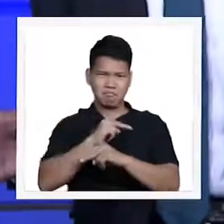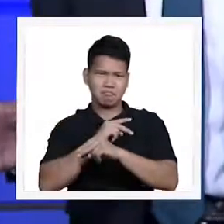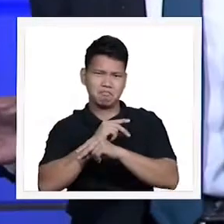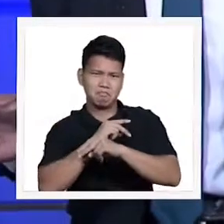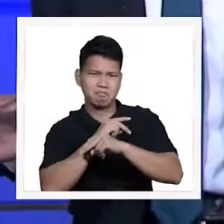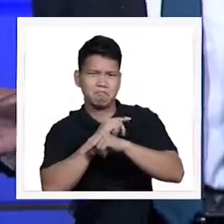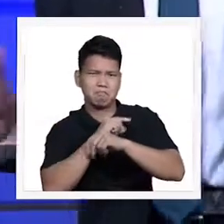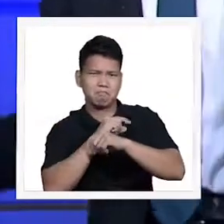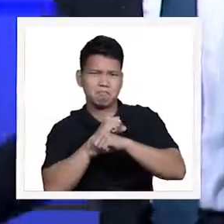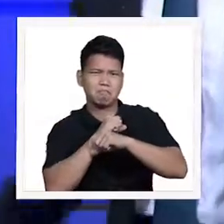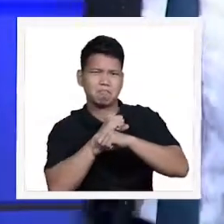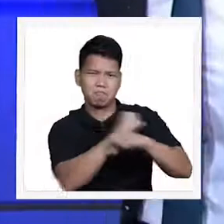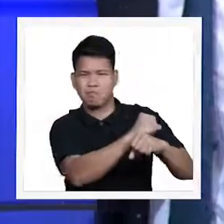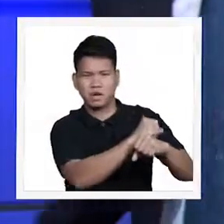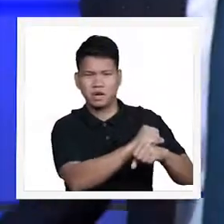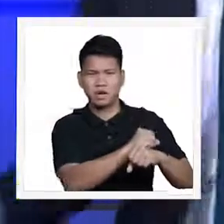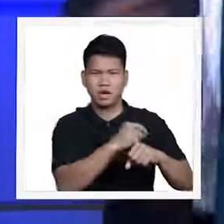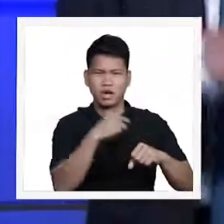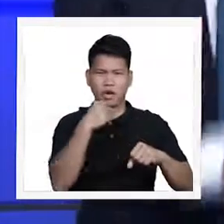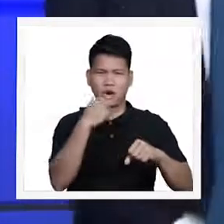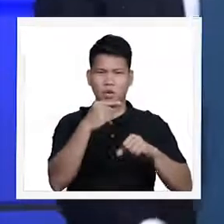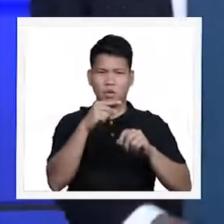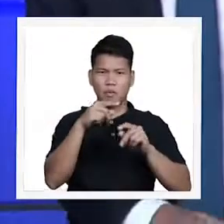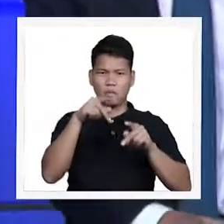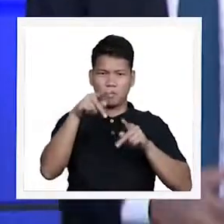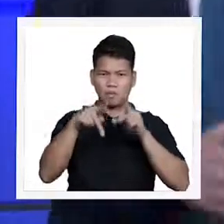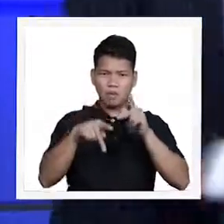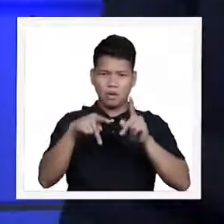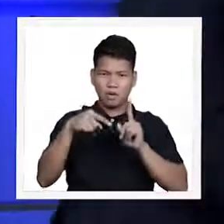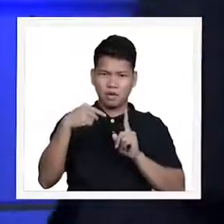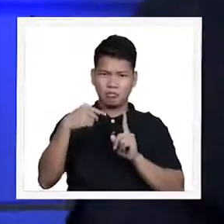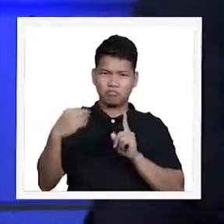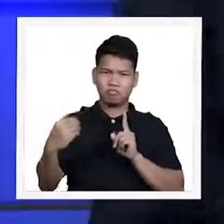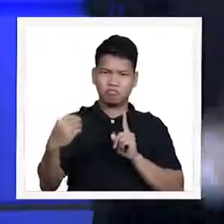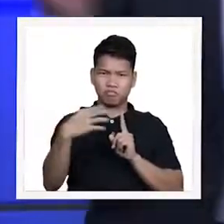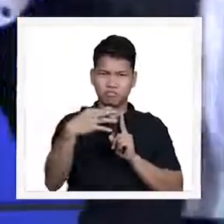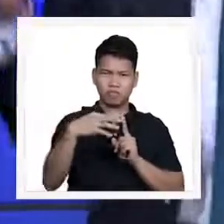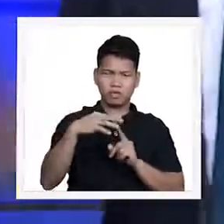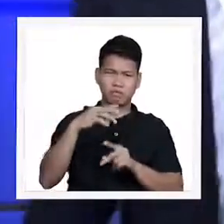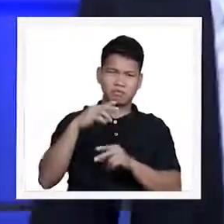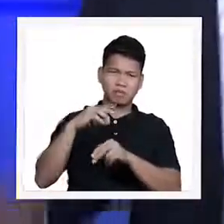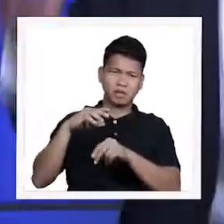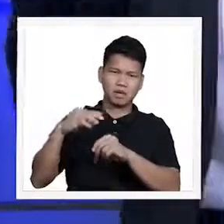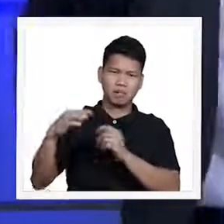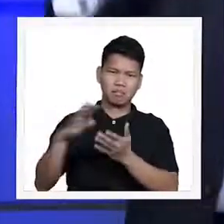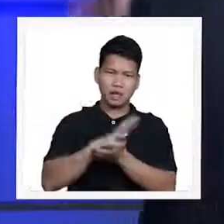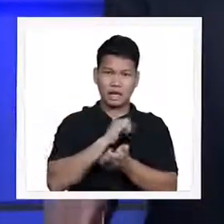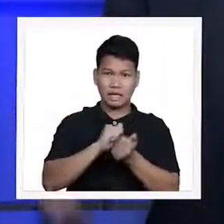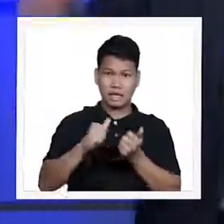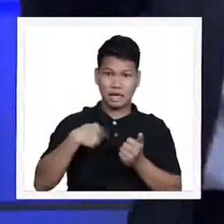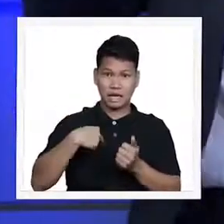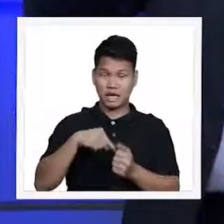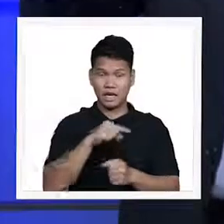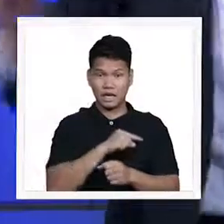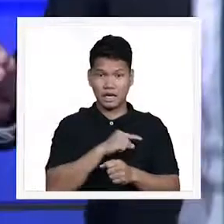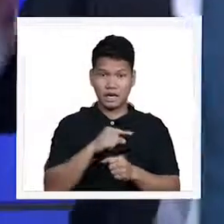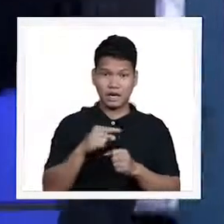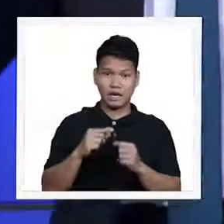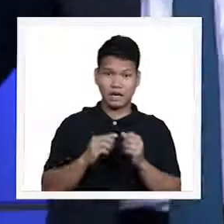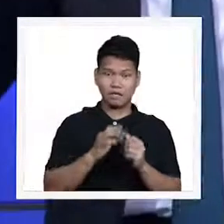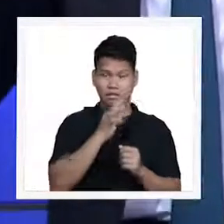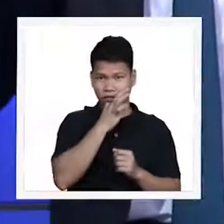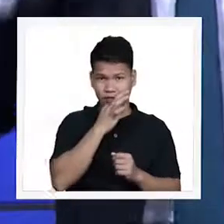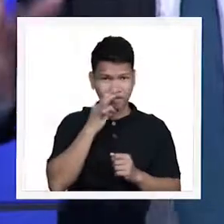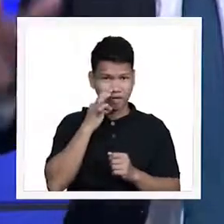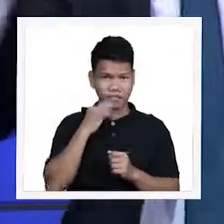i-rebuke ang lahat na naninira sa ating mga tanim naninira sa ating mga negosyo in other words because